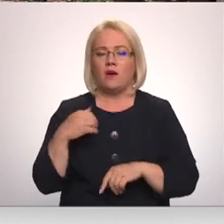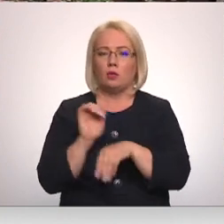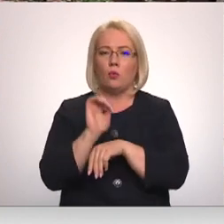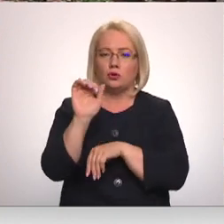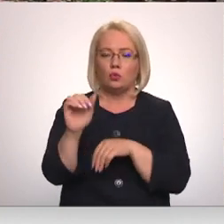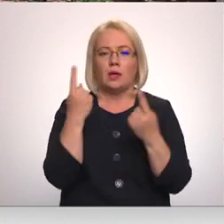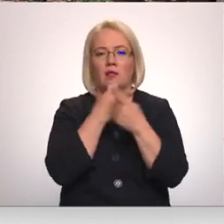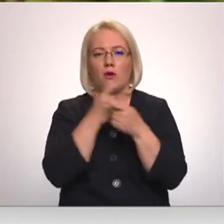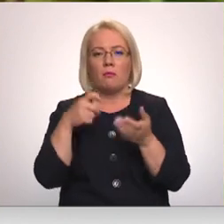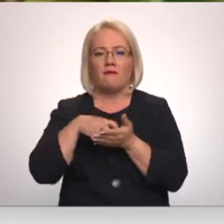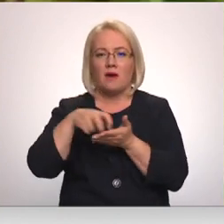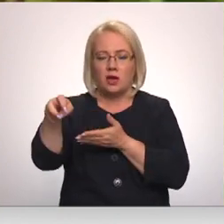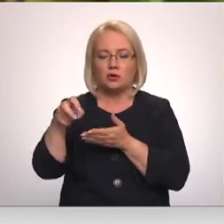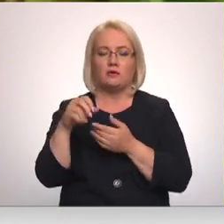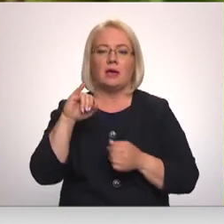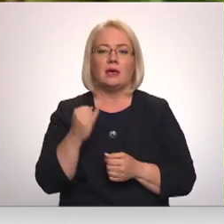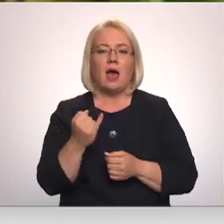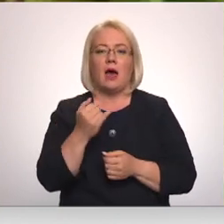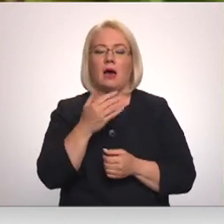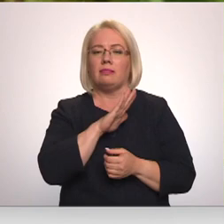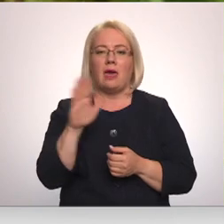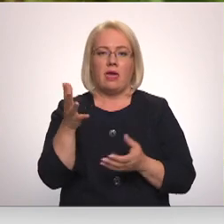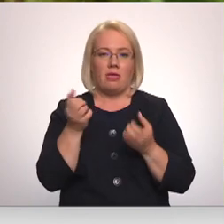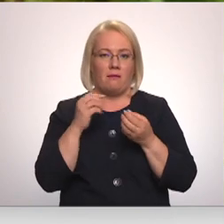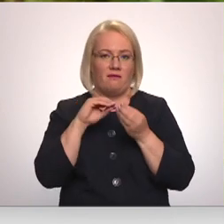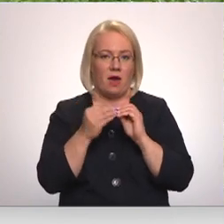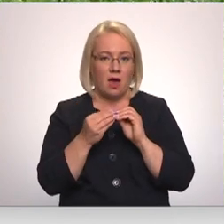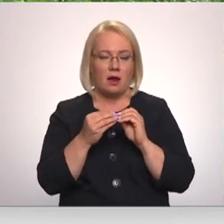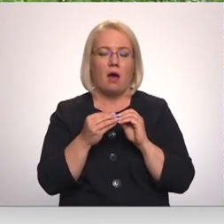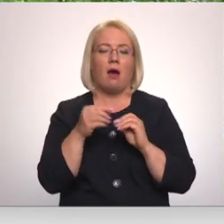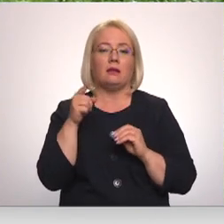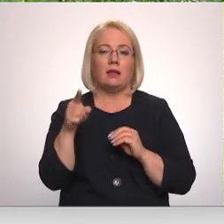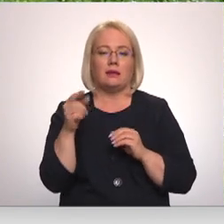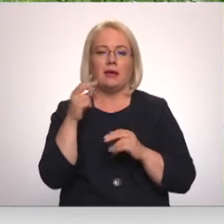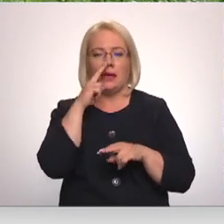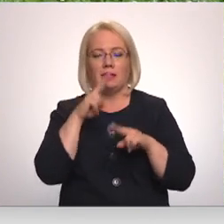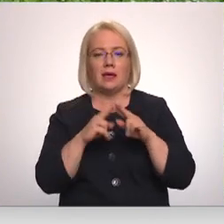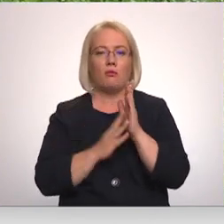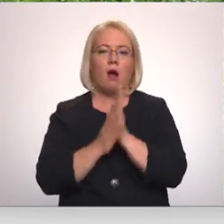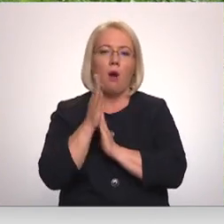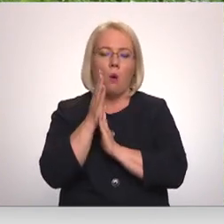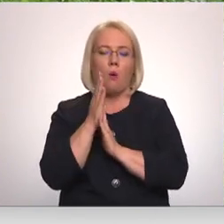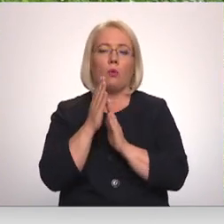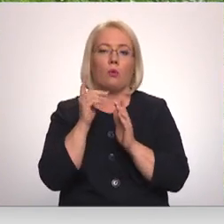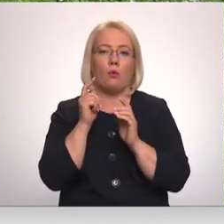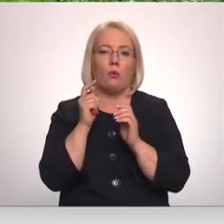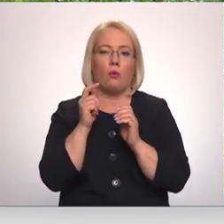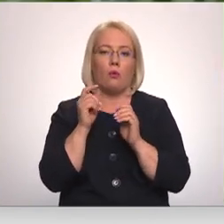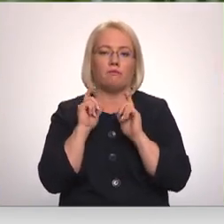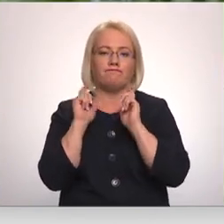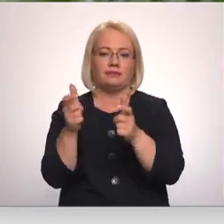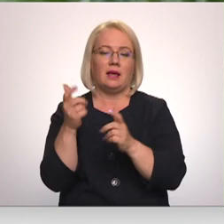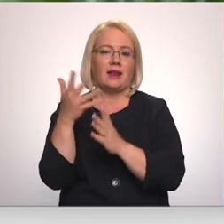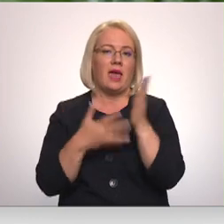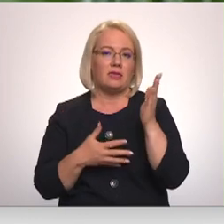arī informatīvās vēstules, un ja tās netiek ņemtas vērā, Latvāņu apkarošanu veids paši piestādot rēķinu zemes īpašniekiem.